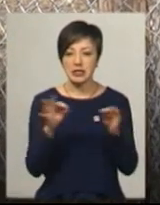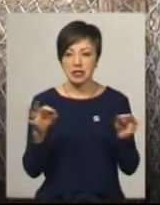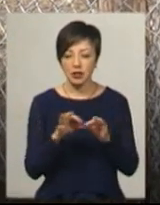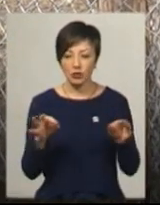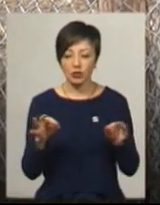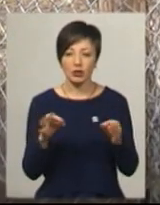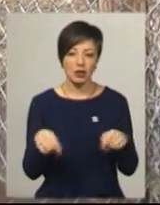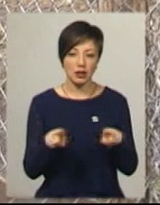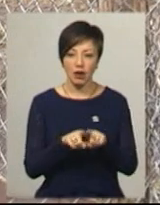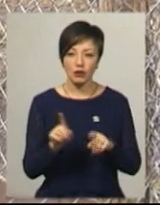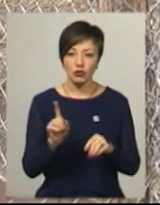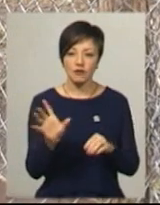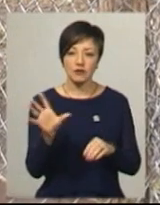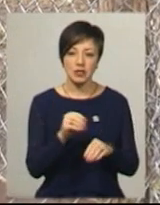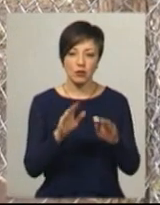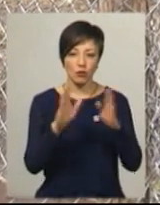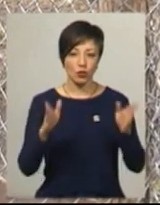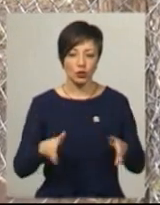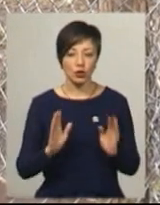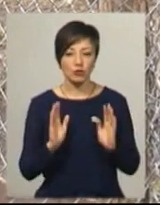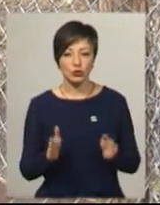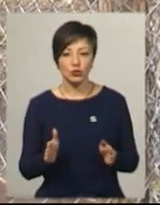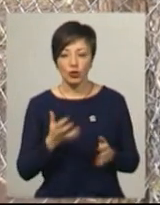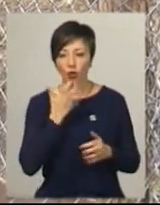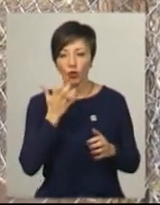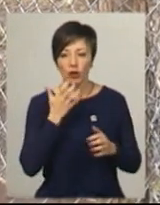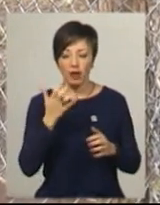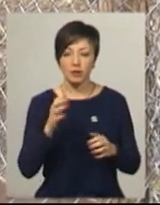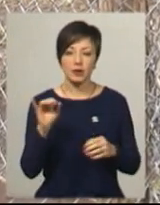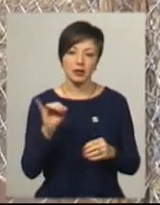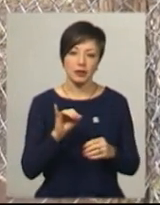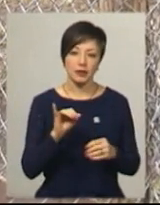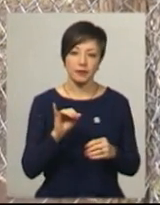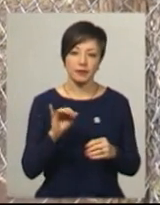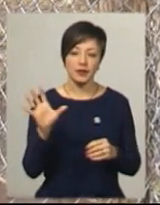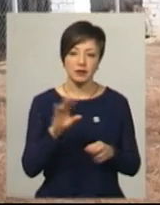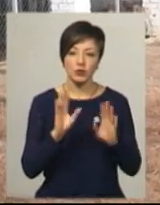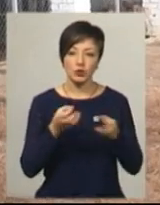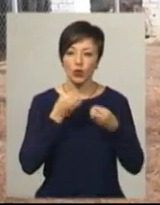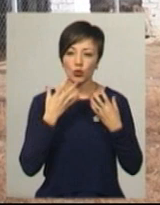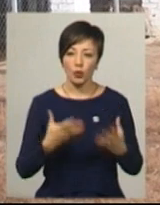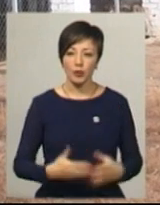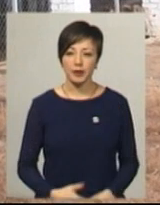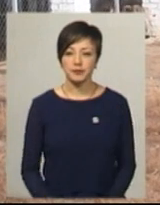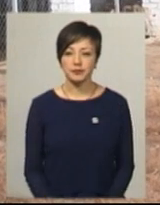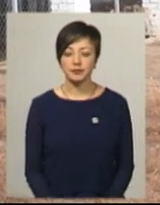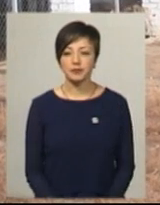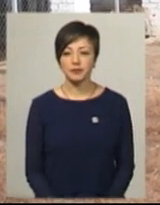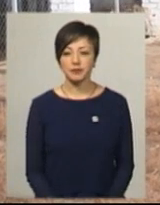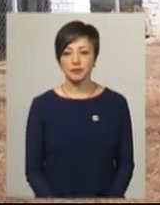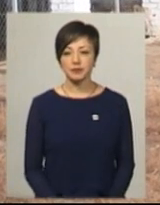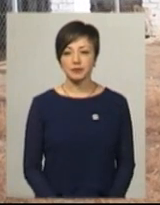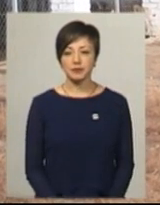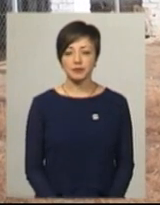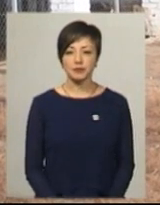соломою, так що всі будки будуть утеплені і все буде добре. Світлана Поробов, Дем'ян Цегольник,